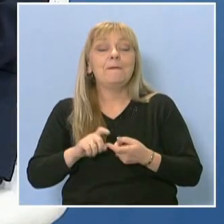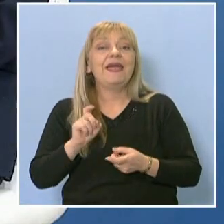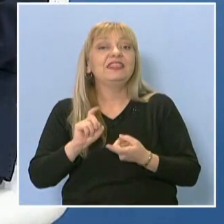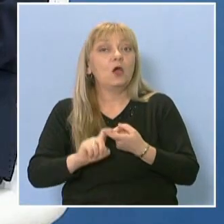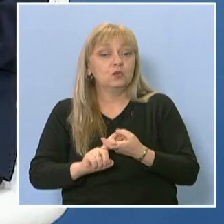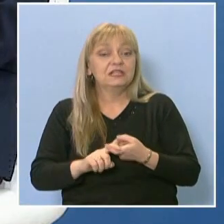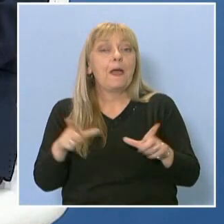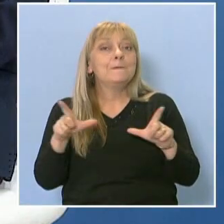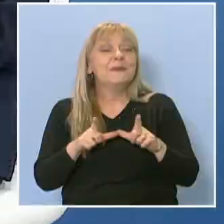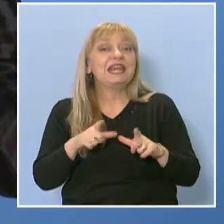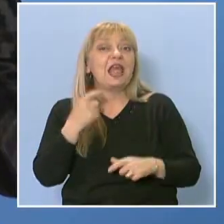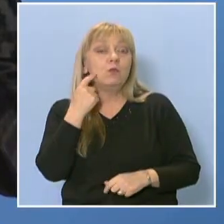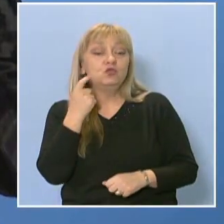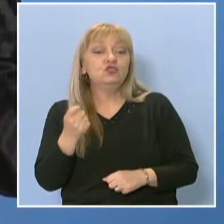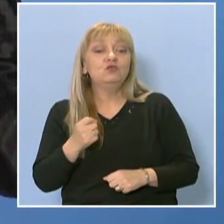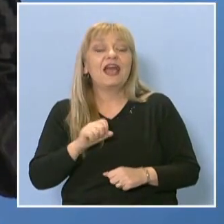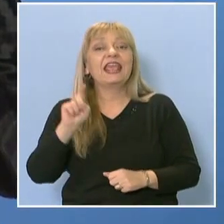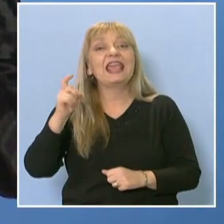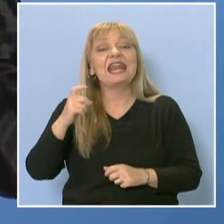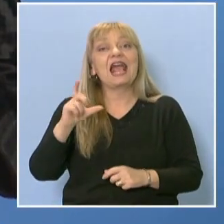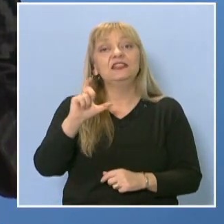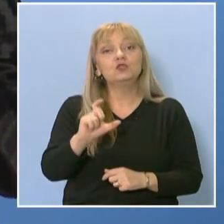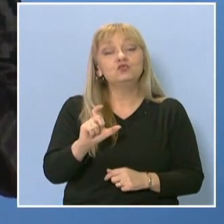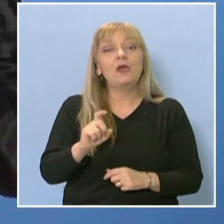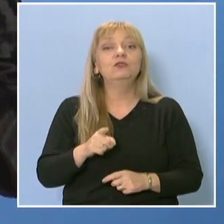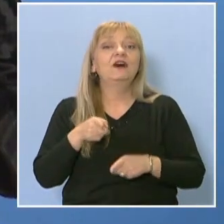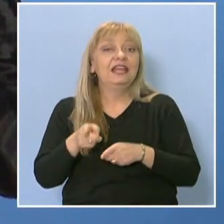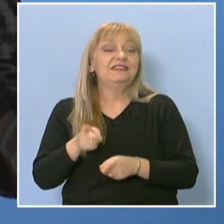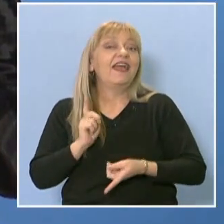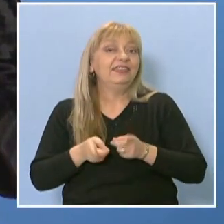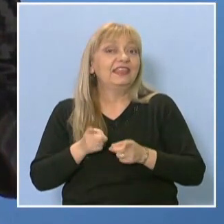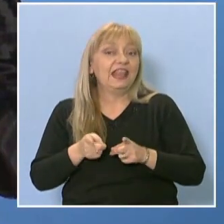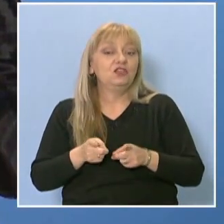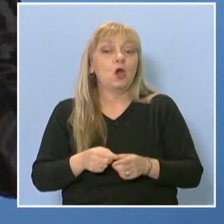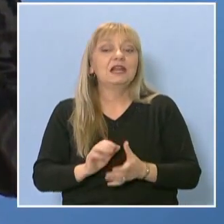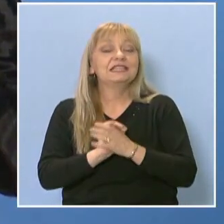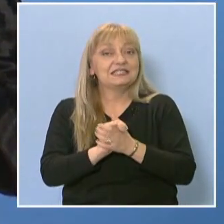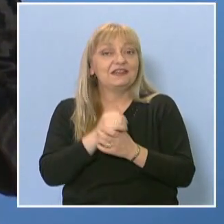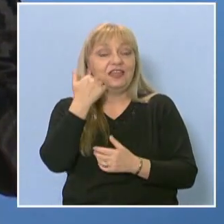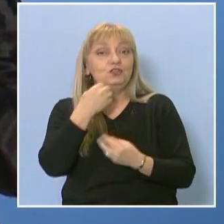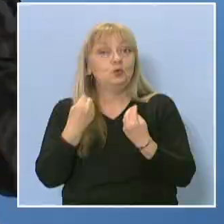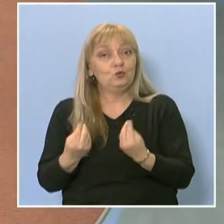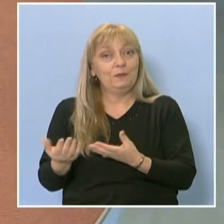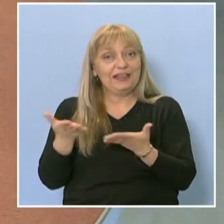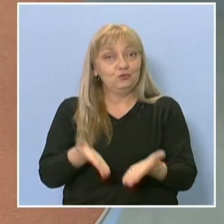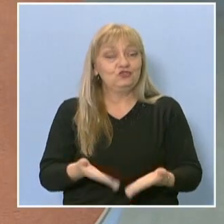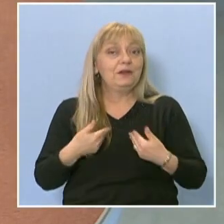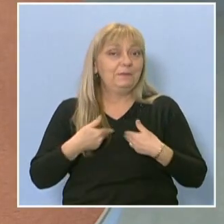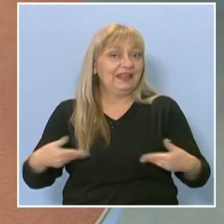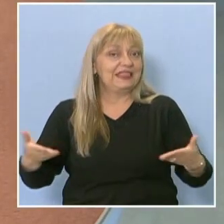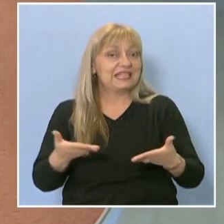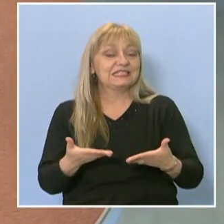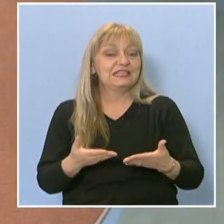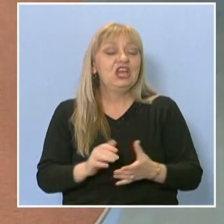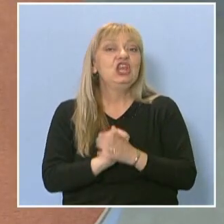Божинова и Гергана Стоянова, която е треньор. Здравейте, добре дошли при нас. И